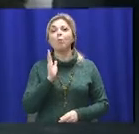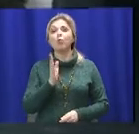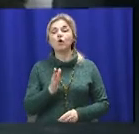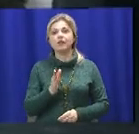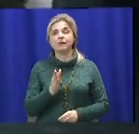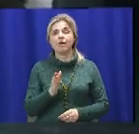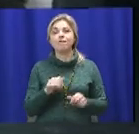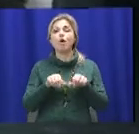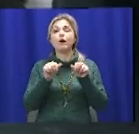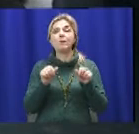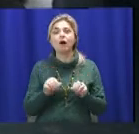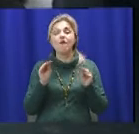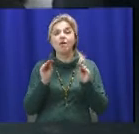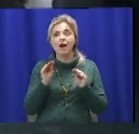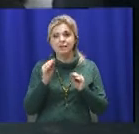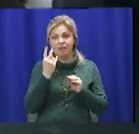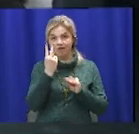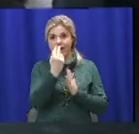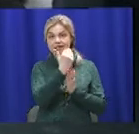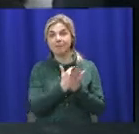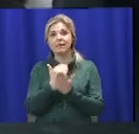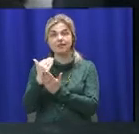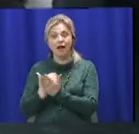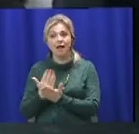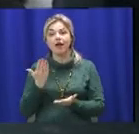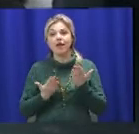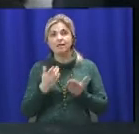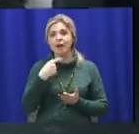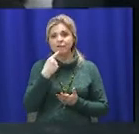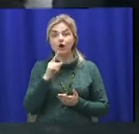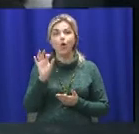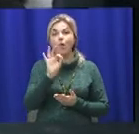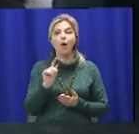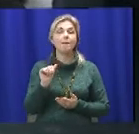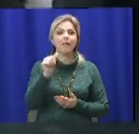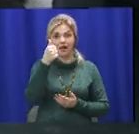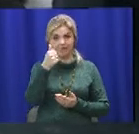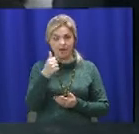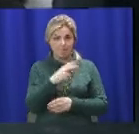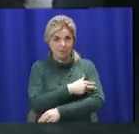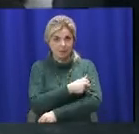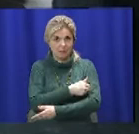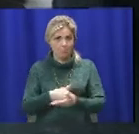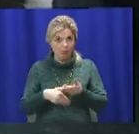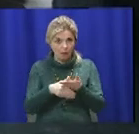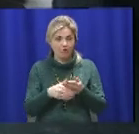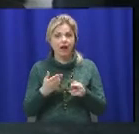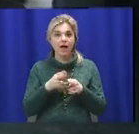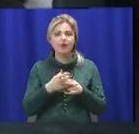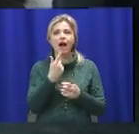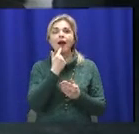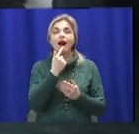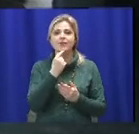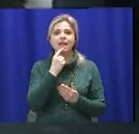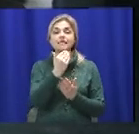Будет формуватся два списка, якщо ми говоримо о первичній медицинській допомогі. Це красний реестр или